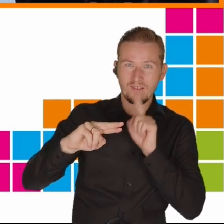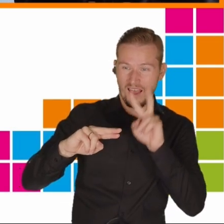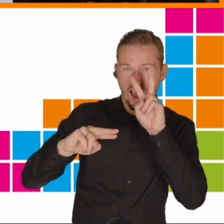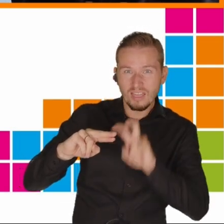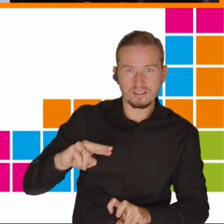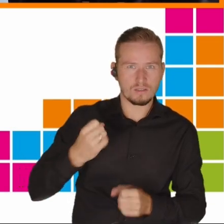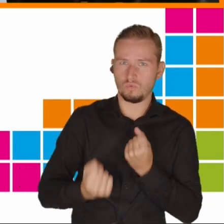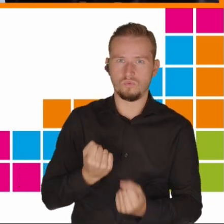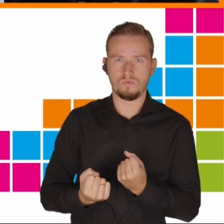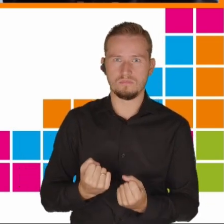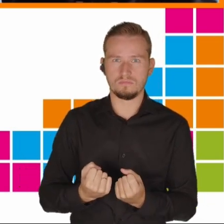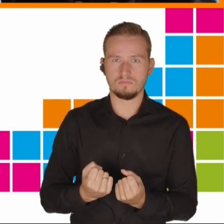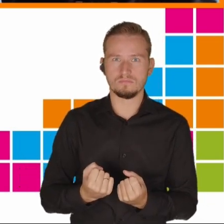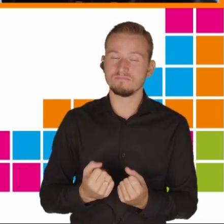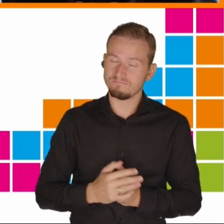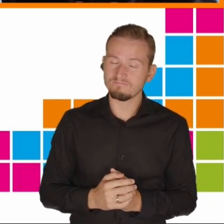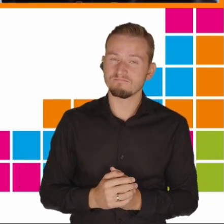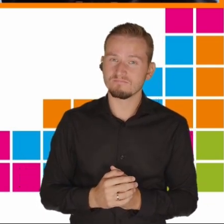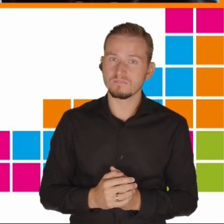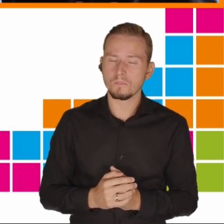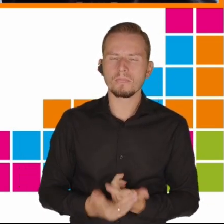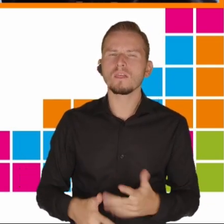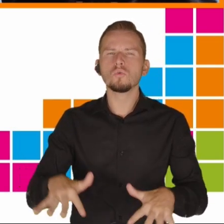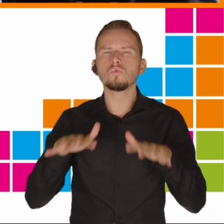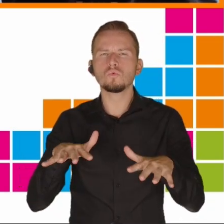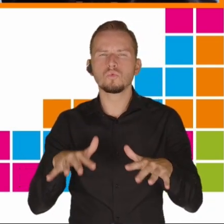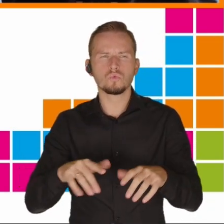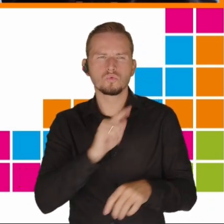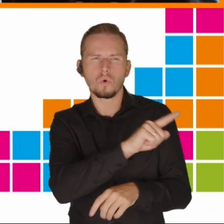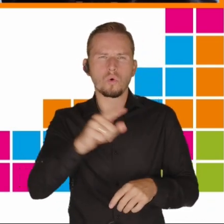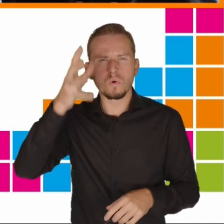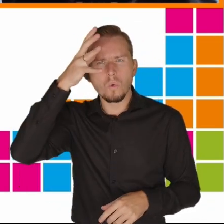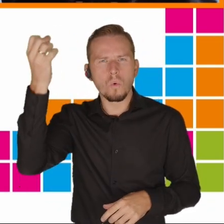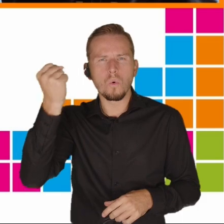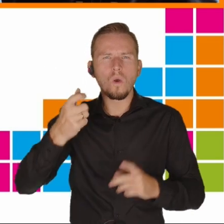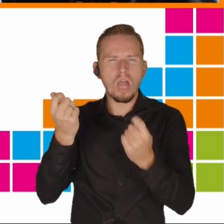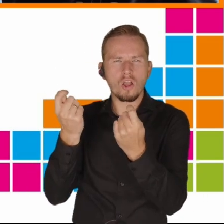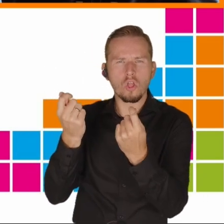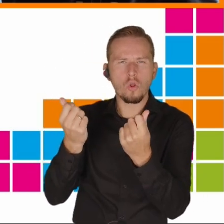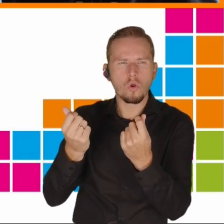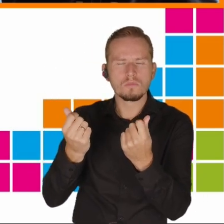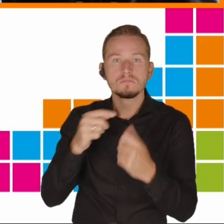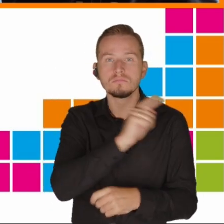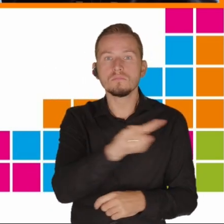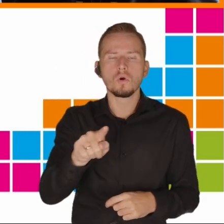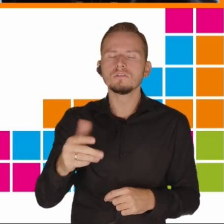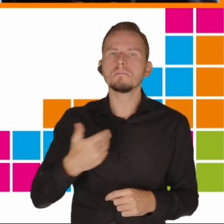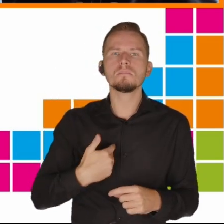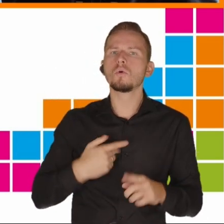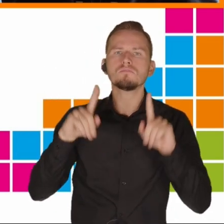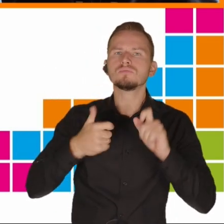zamiast zamiast tego wielu ekonomistów zaczęło przeprowadzać tak zwane